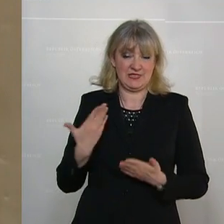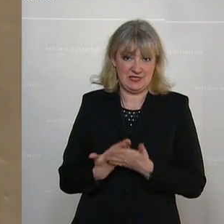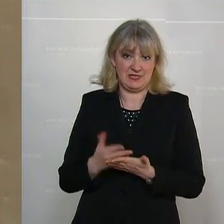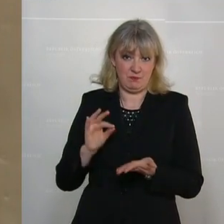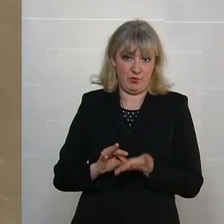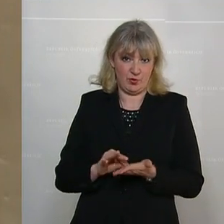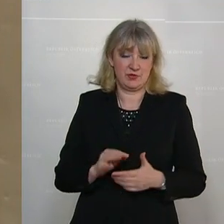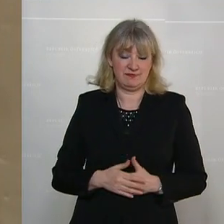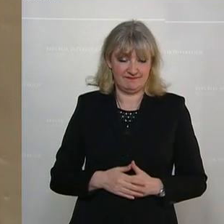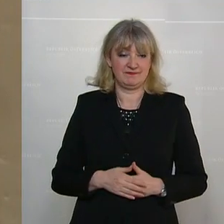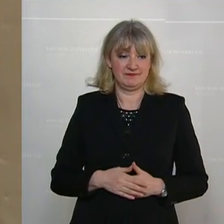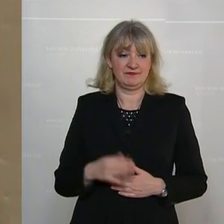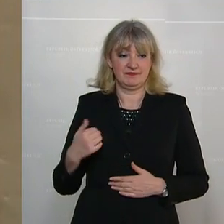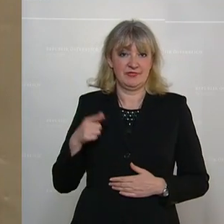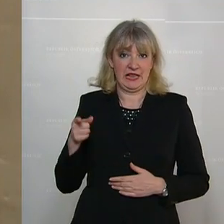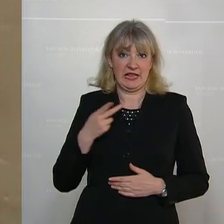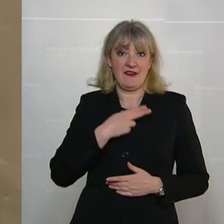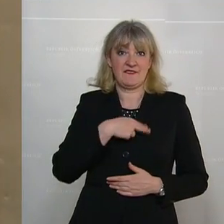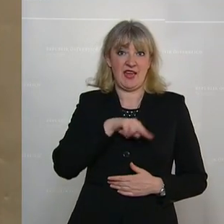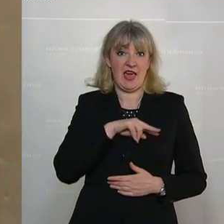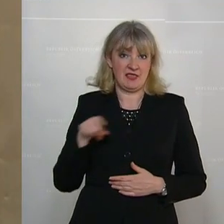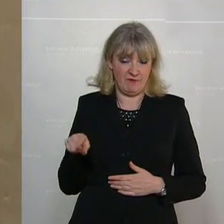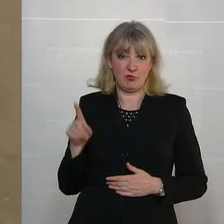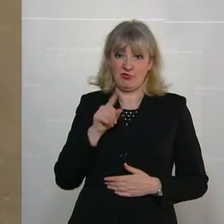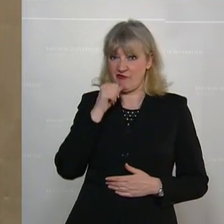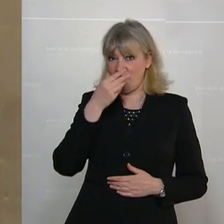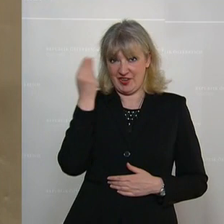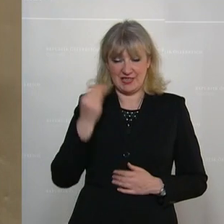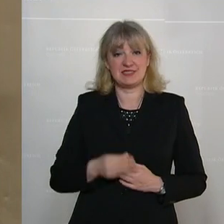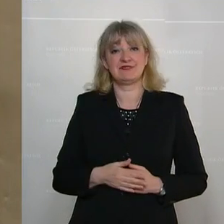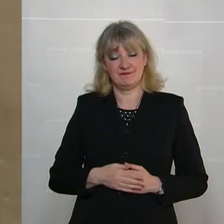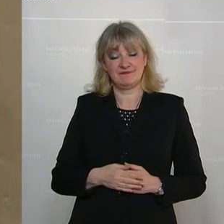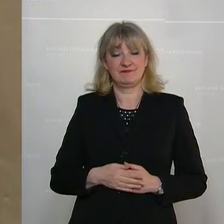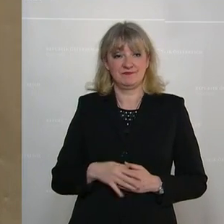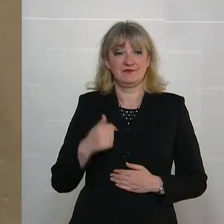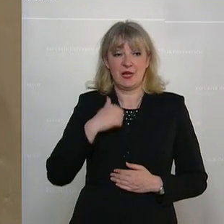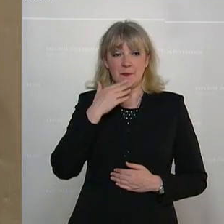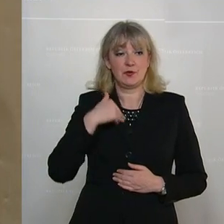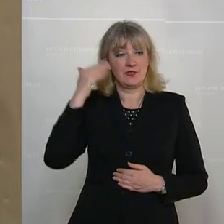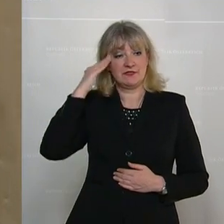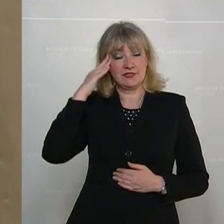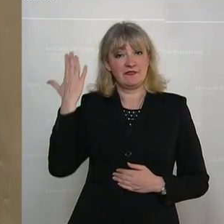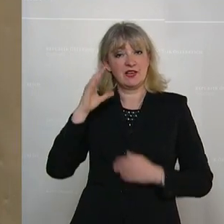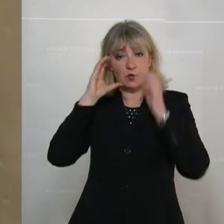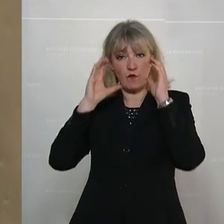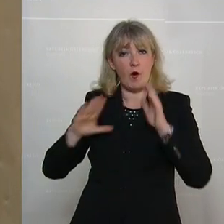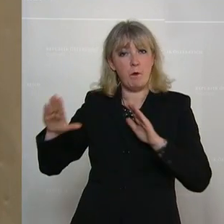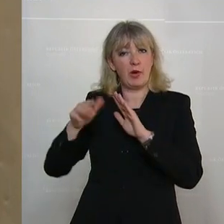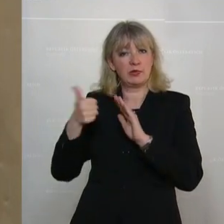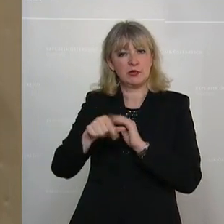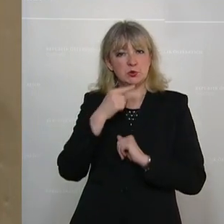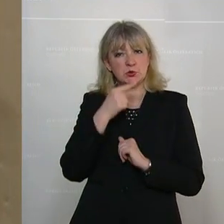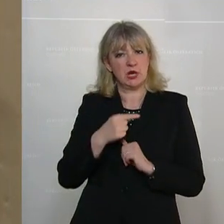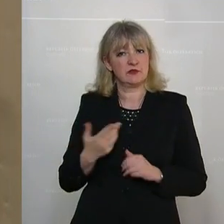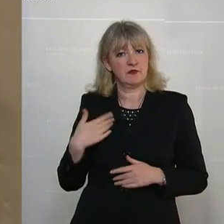Punkt. Und ich glaube, diese Verantwortung darf man heute nicht vergessen, nämlich, ich möchte ja wissen, was die ganze ÖVP dazu sagt,